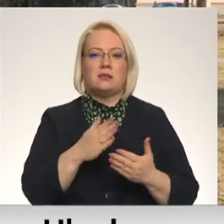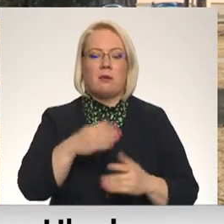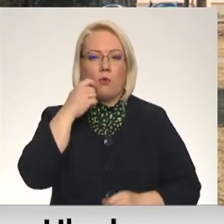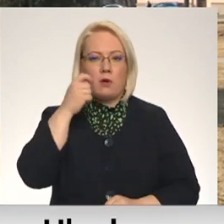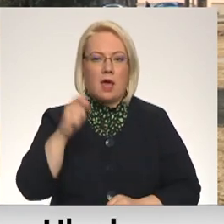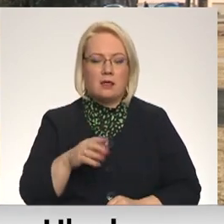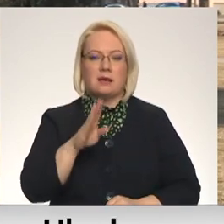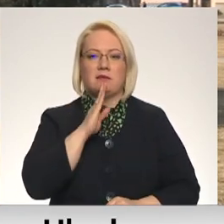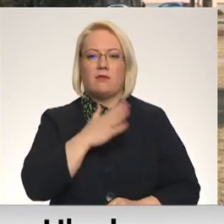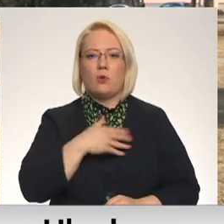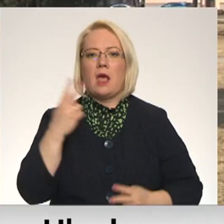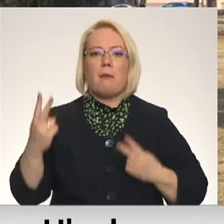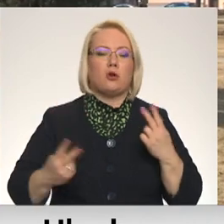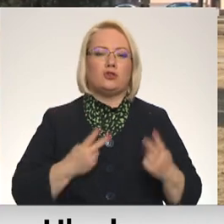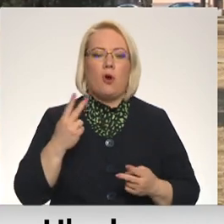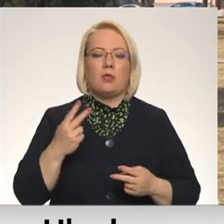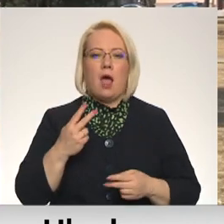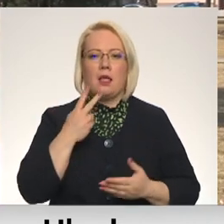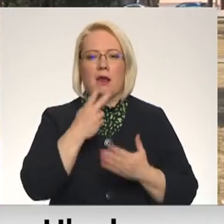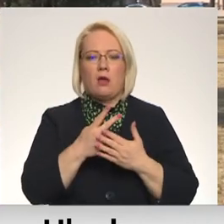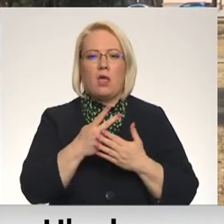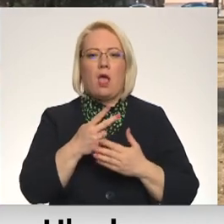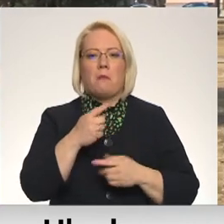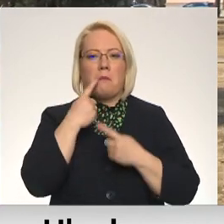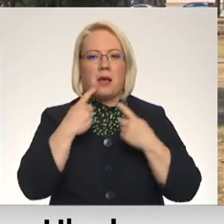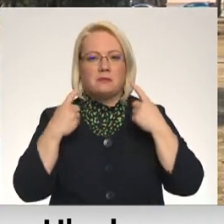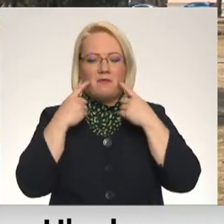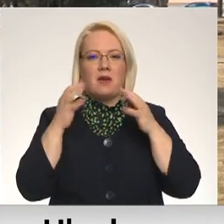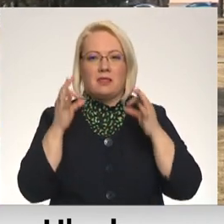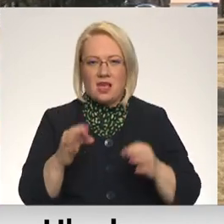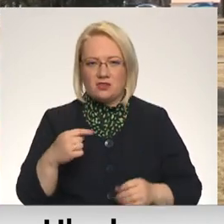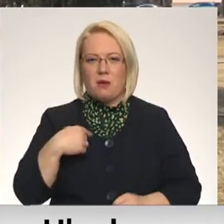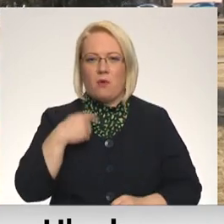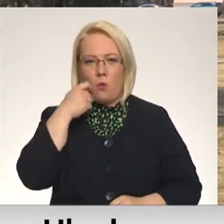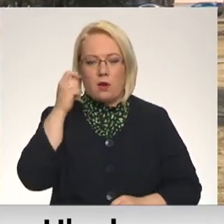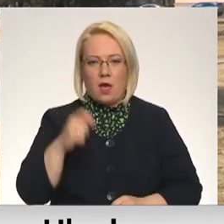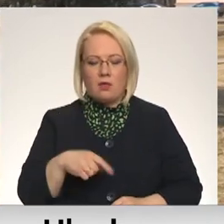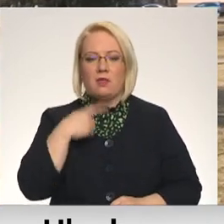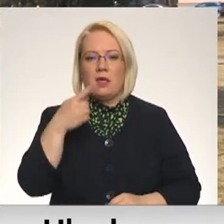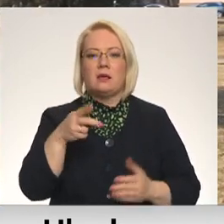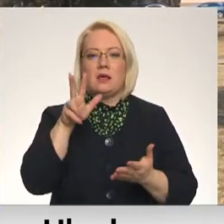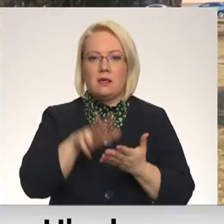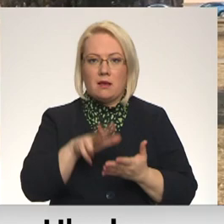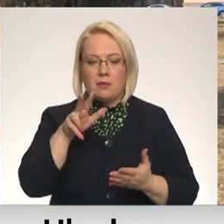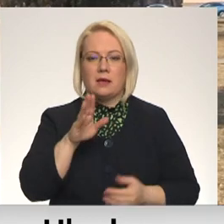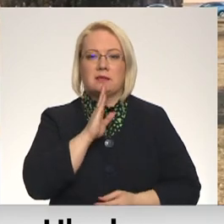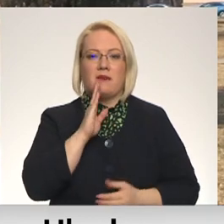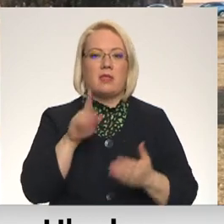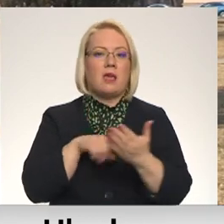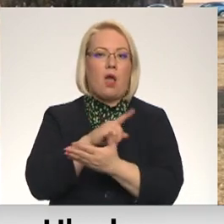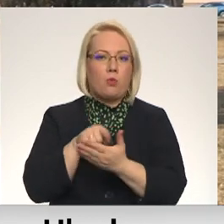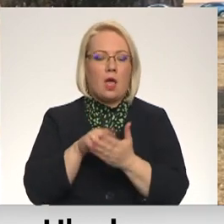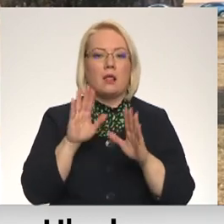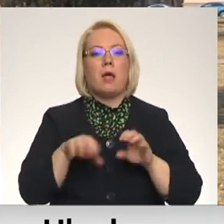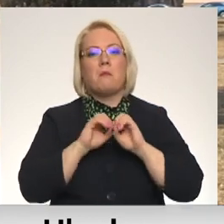Sieviete ļoti emocionāli reaģēja, pasmaidīja un jautāja, vai tiešām esam no Ukrainas. Atbildējām apsiprinoši. Sieviete jautāja,